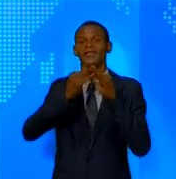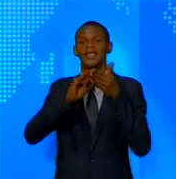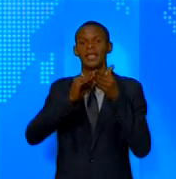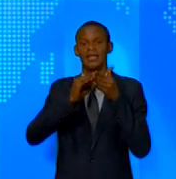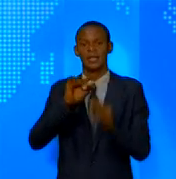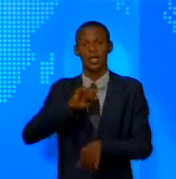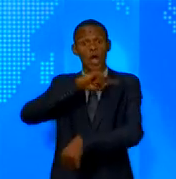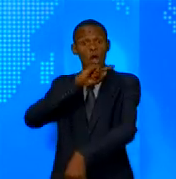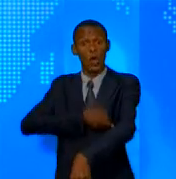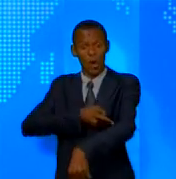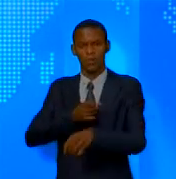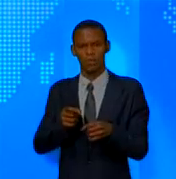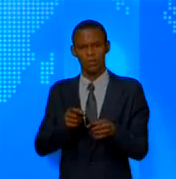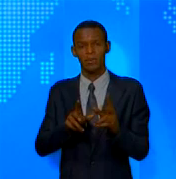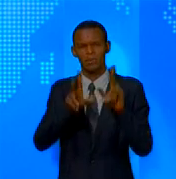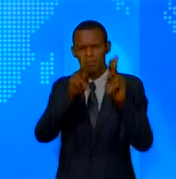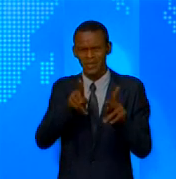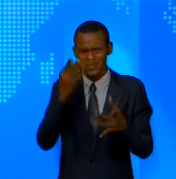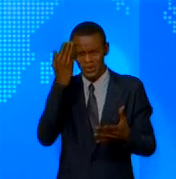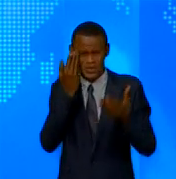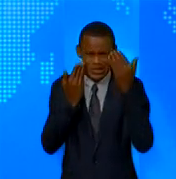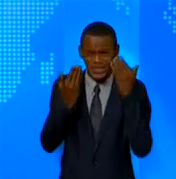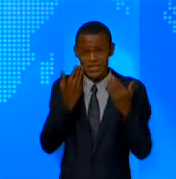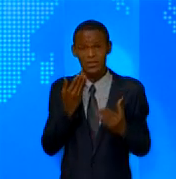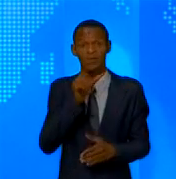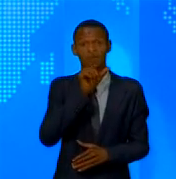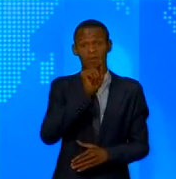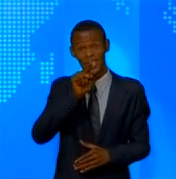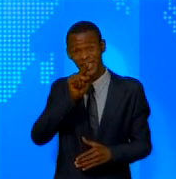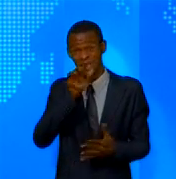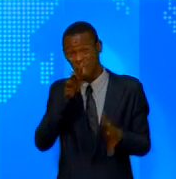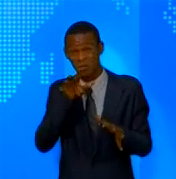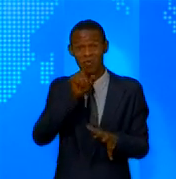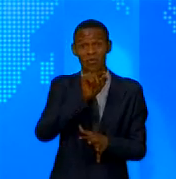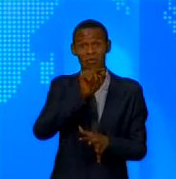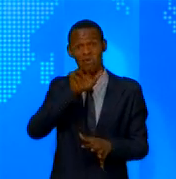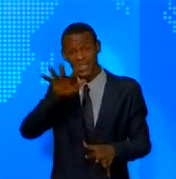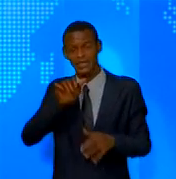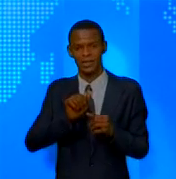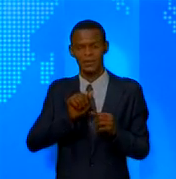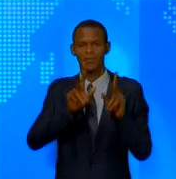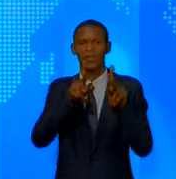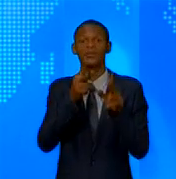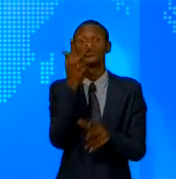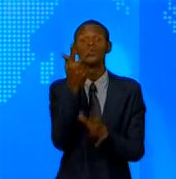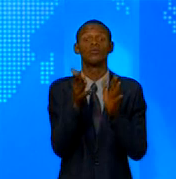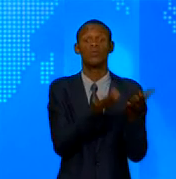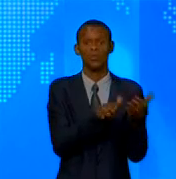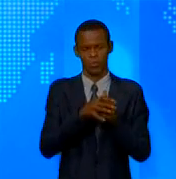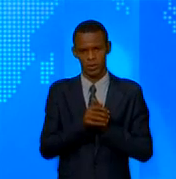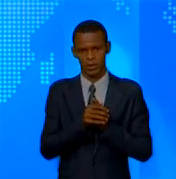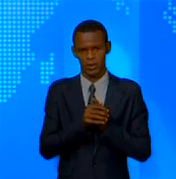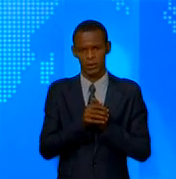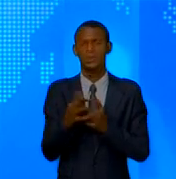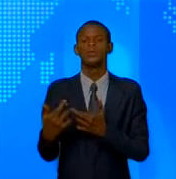'alourdir. Il passe de 21 à 25 morts et plusieurs blessés. Les autorités provinciales annoncent la prise en charge des victimes et